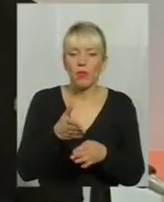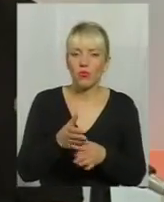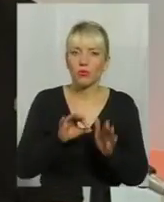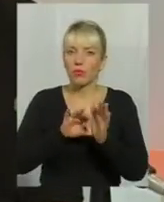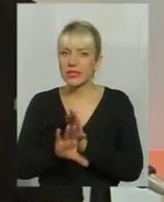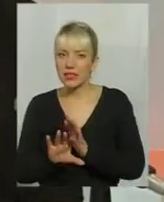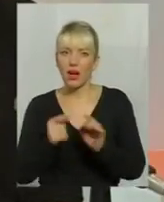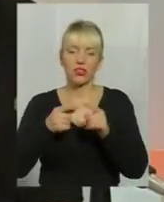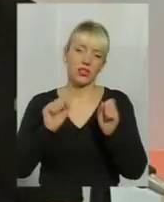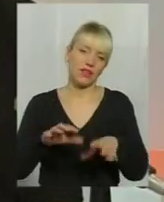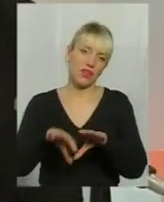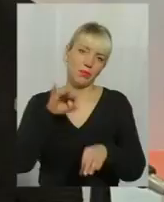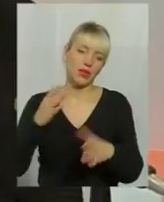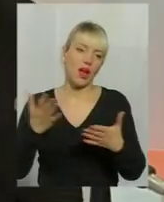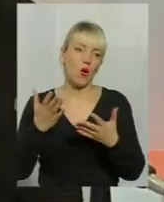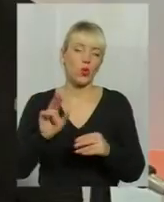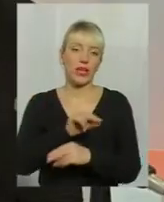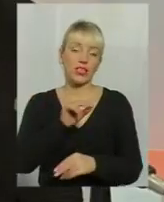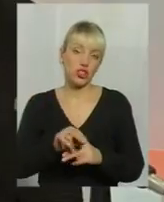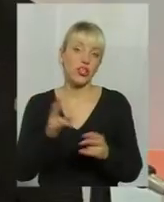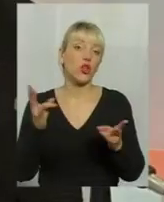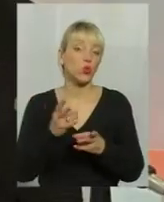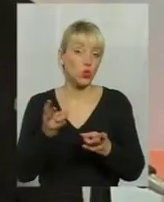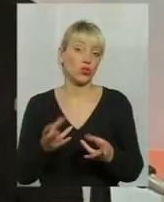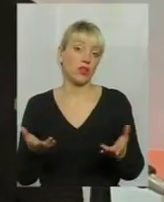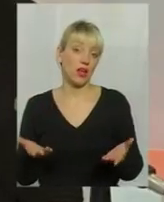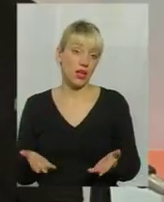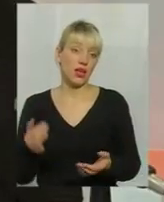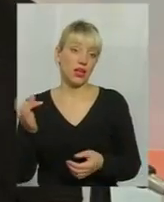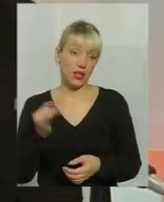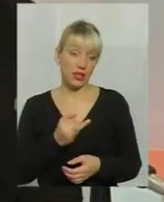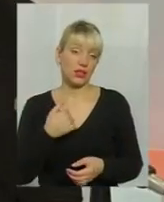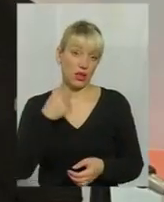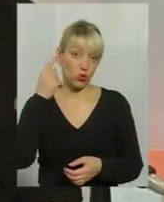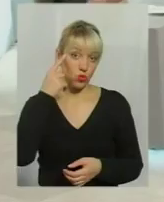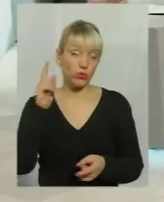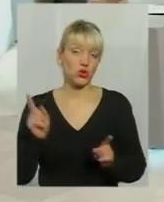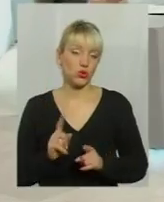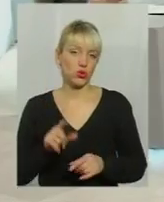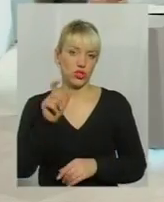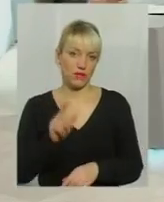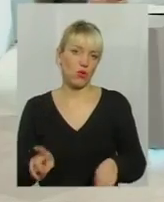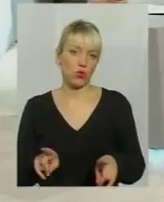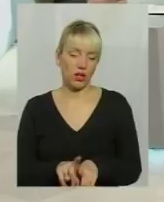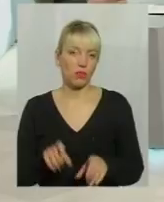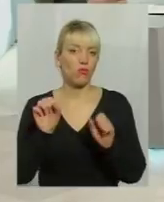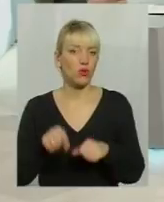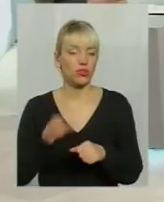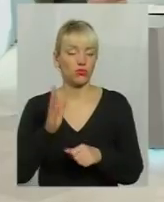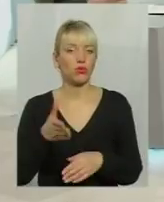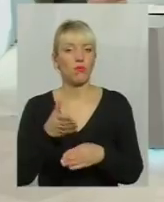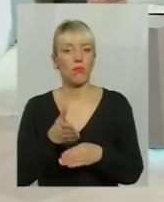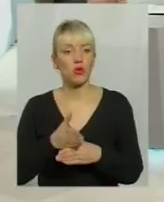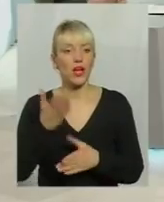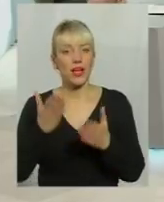вибрано какое-то лечение, да? Нужне, скажімо так. І я думаю, що, ну, чоловіку таким образом можна буде помочь,